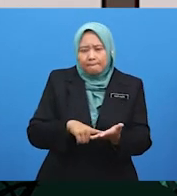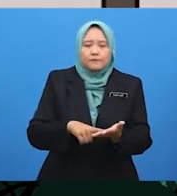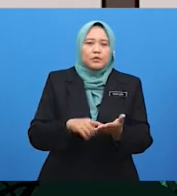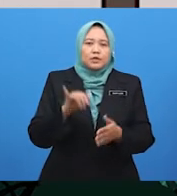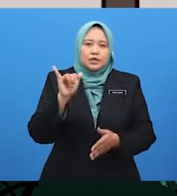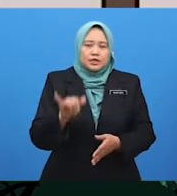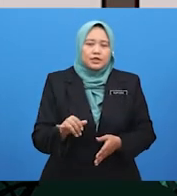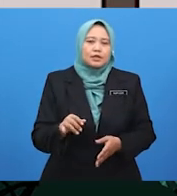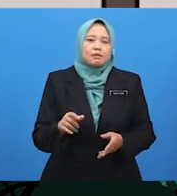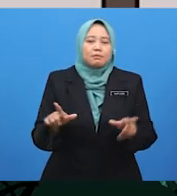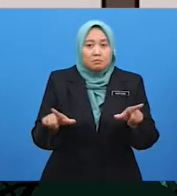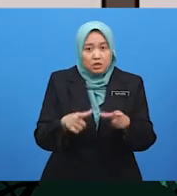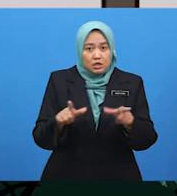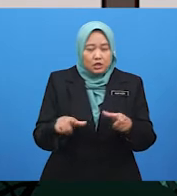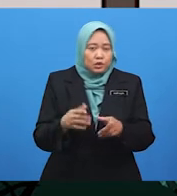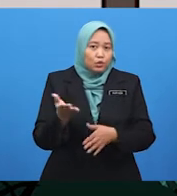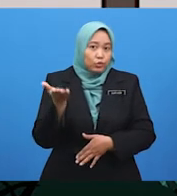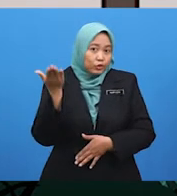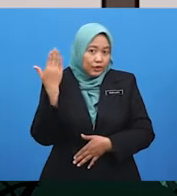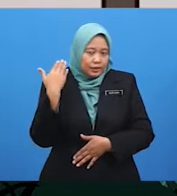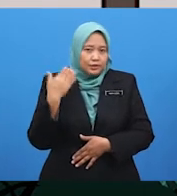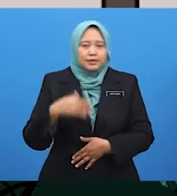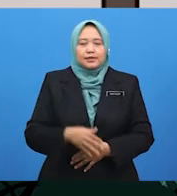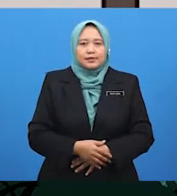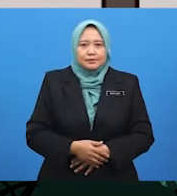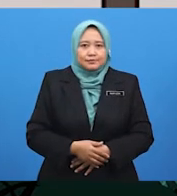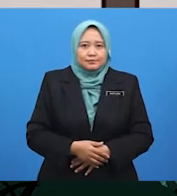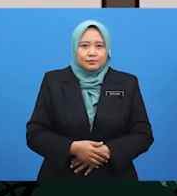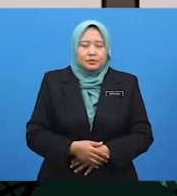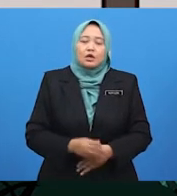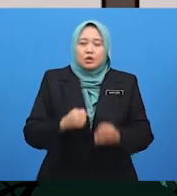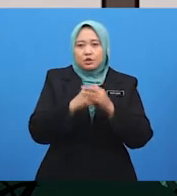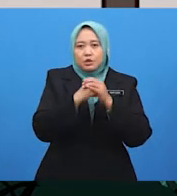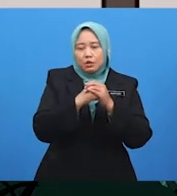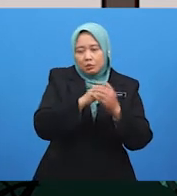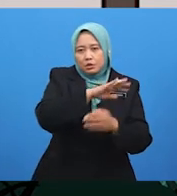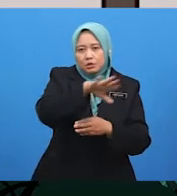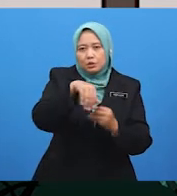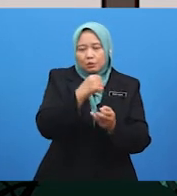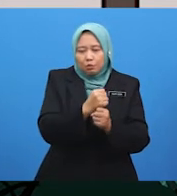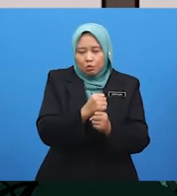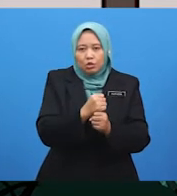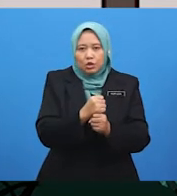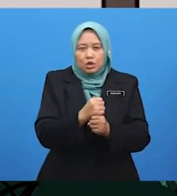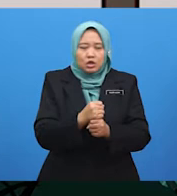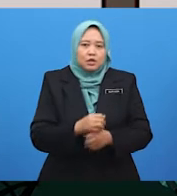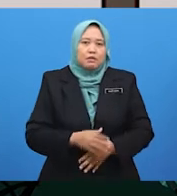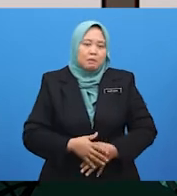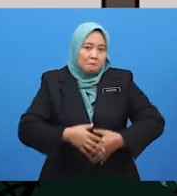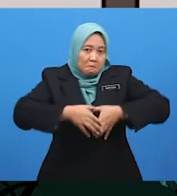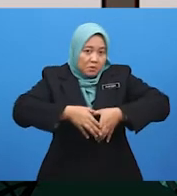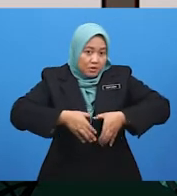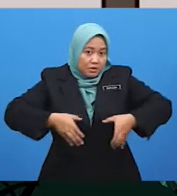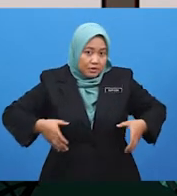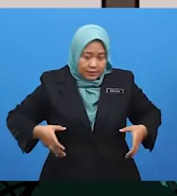persilisian faham. Ya, betul itu. Syabas, sang rusak. Berani kerana benar. Terima